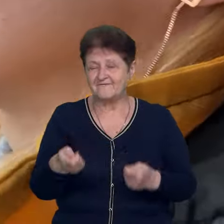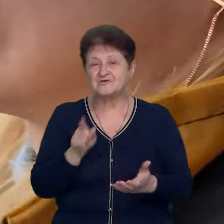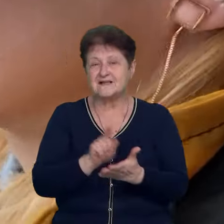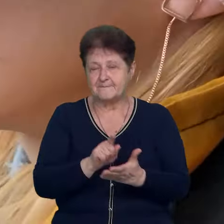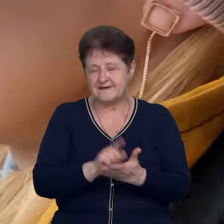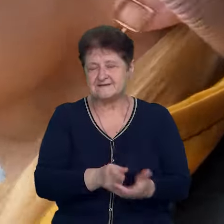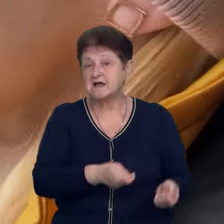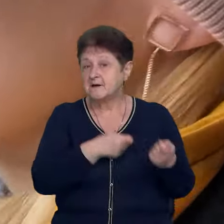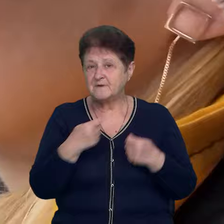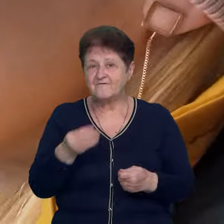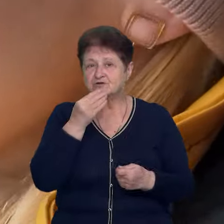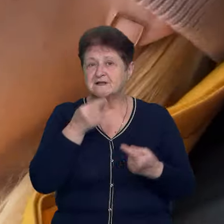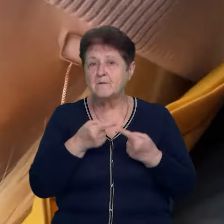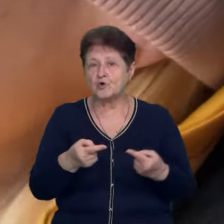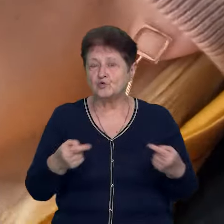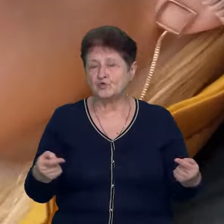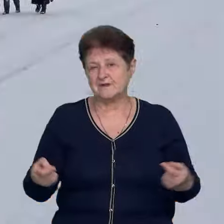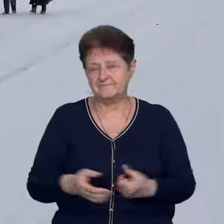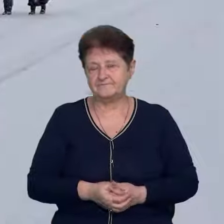пенсії, привозили їм продукти.